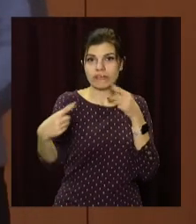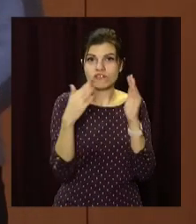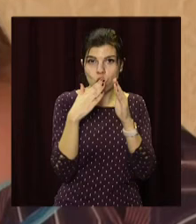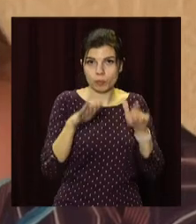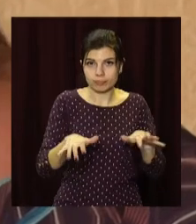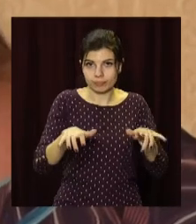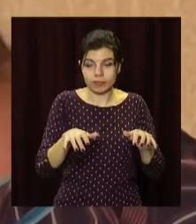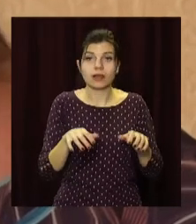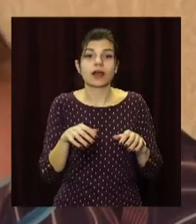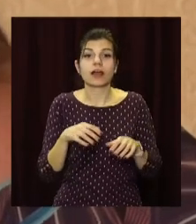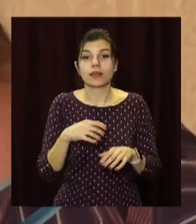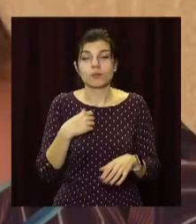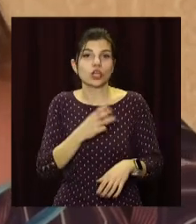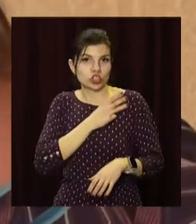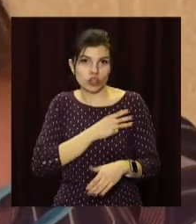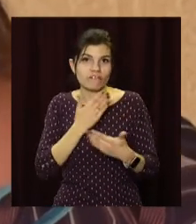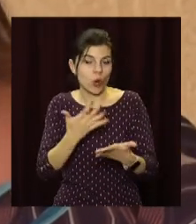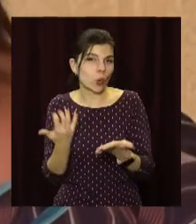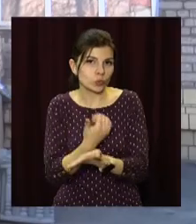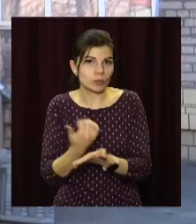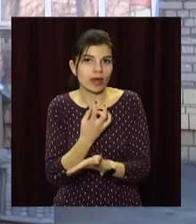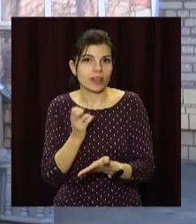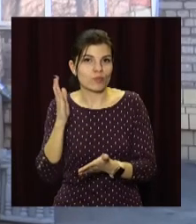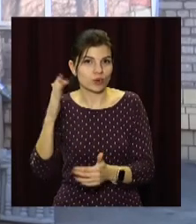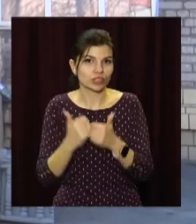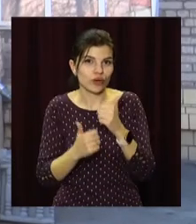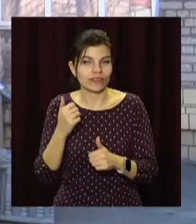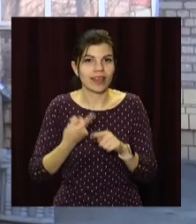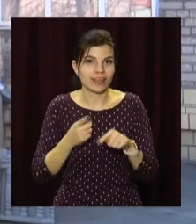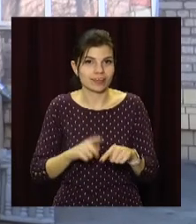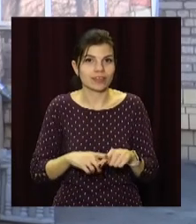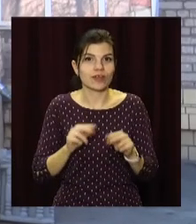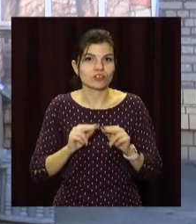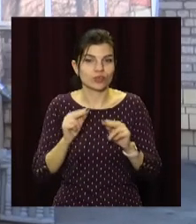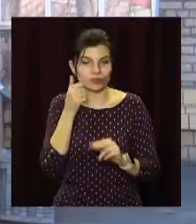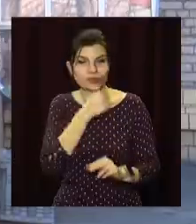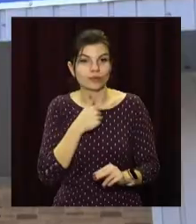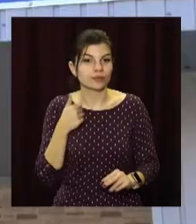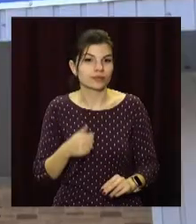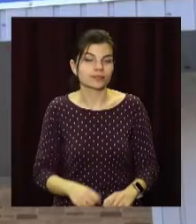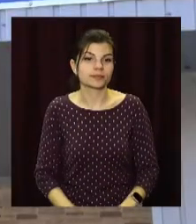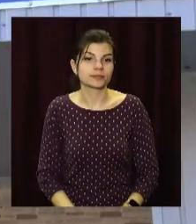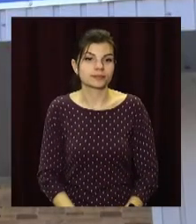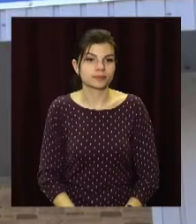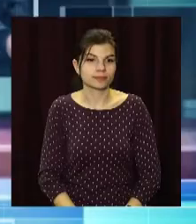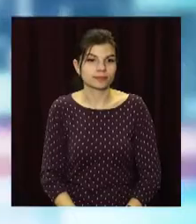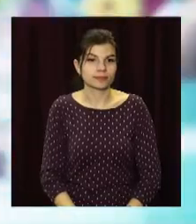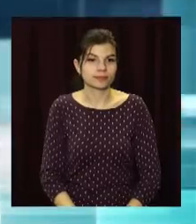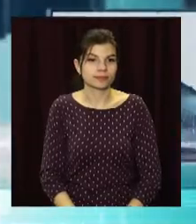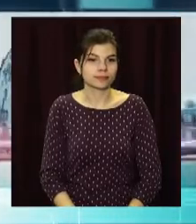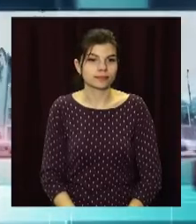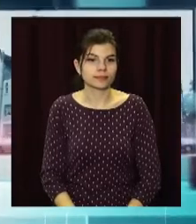тож відкритий бажає Наталі Васильівні. Успіхів. Руслана Козиряцька, Олександр Вернигоров, ВПНДЮС, телеканал «Відкритий».